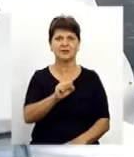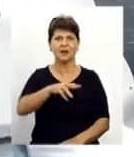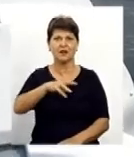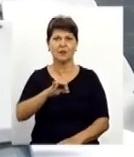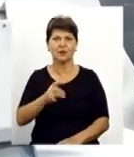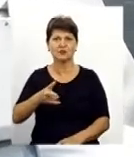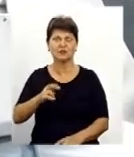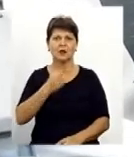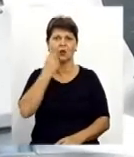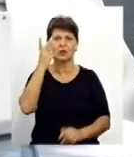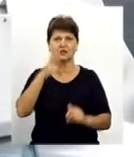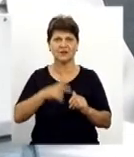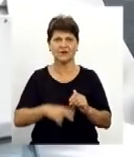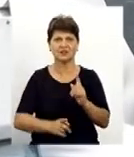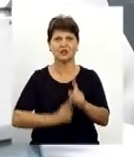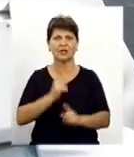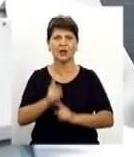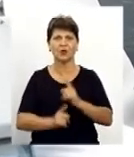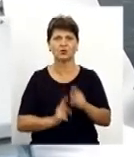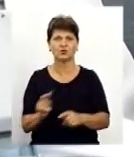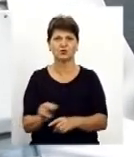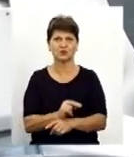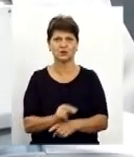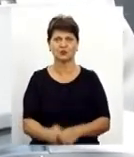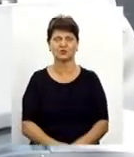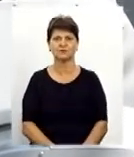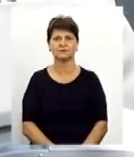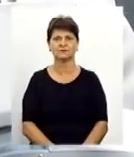її реконструкцію. Вікторія Гетьман, Юрія Кубенчук – Новини.